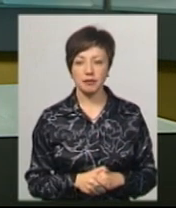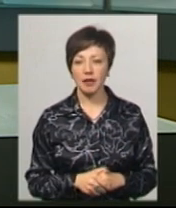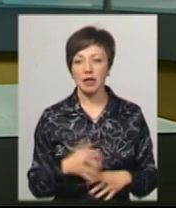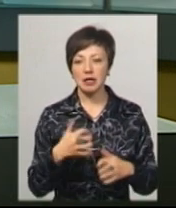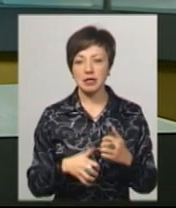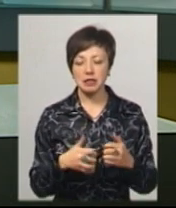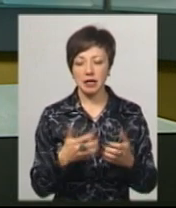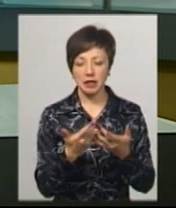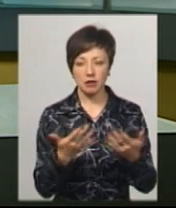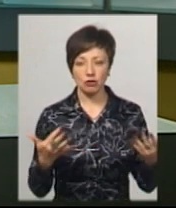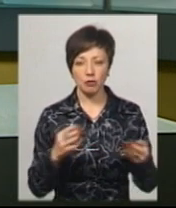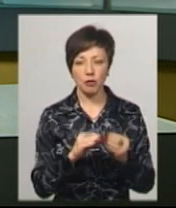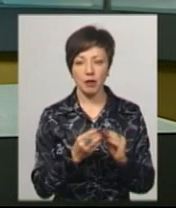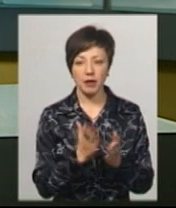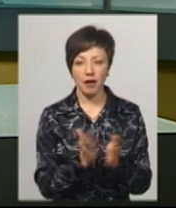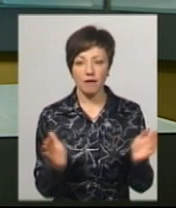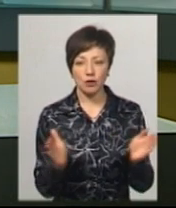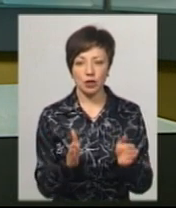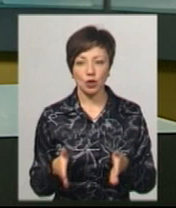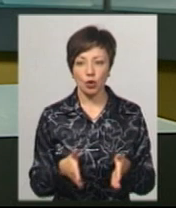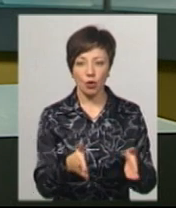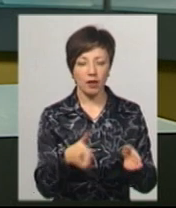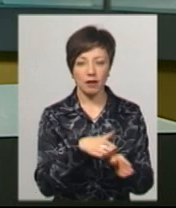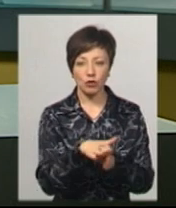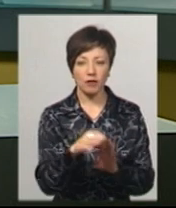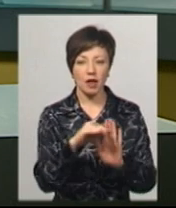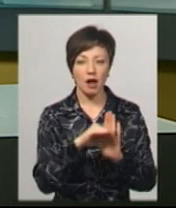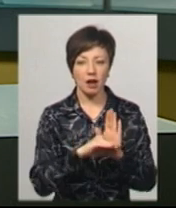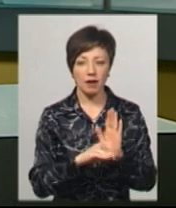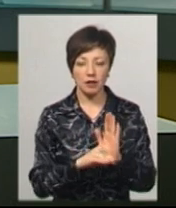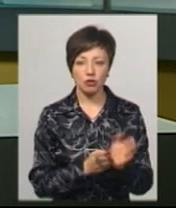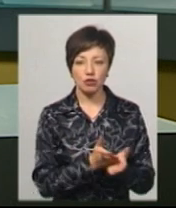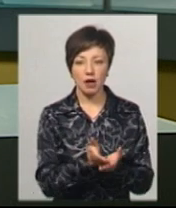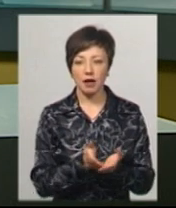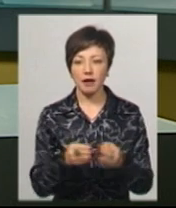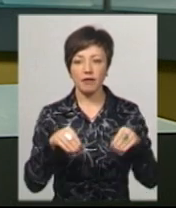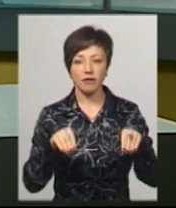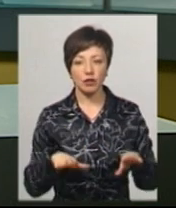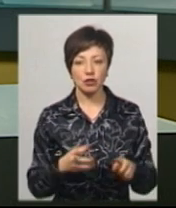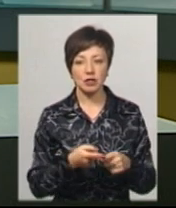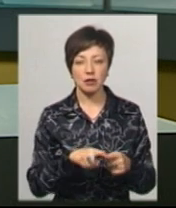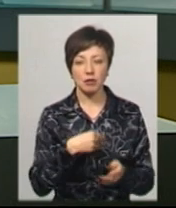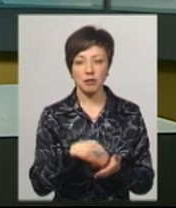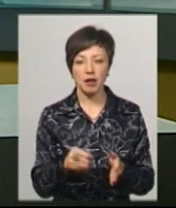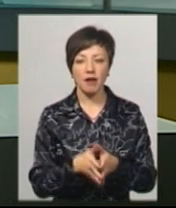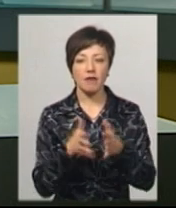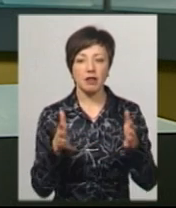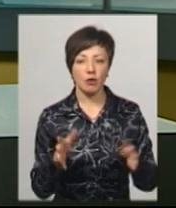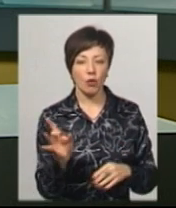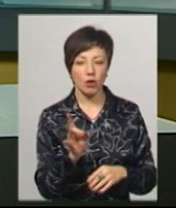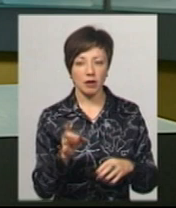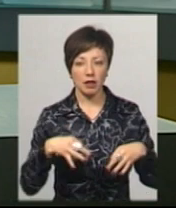Серед низки інших проблем є вузькі дороги міста та недотримання графіку. Шляхи вирішення, каже чиновник, це придбання великогабаритного